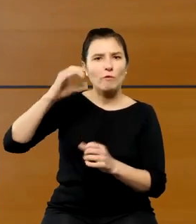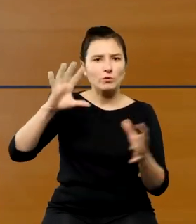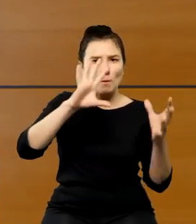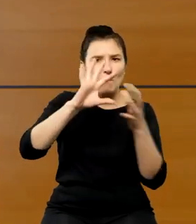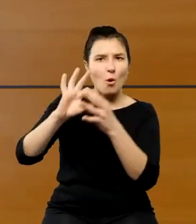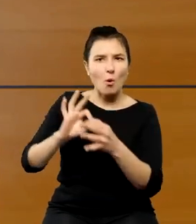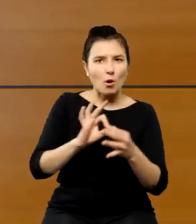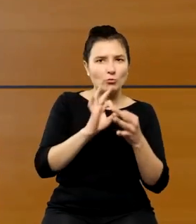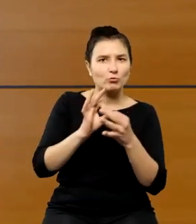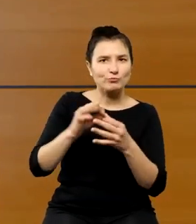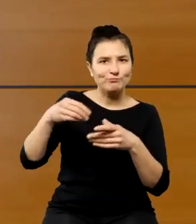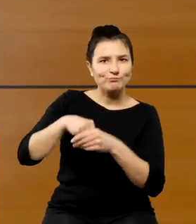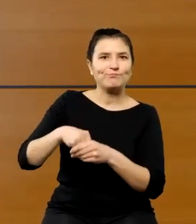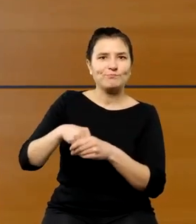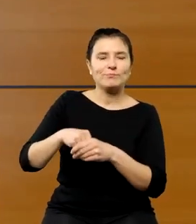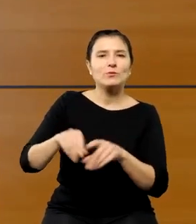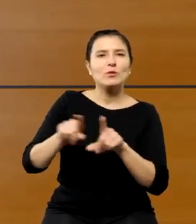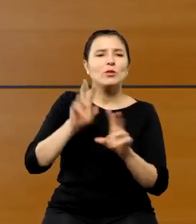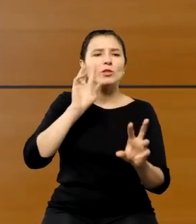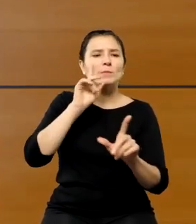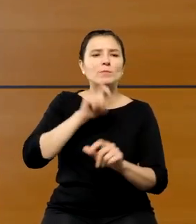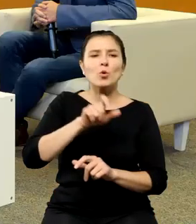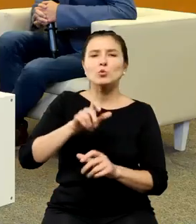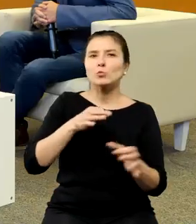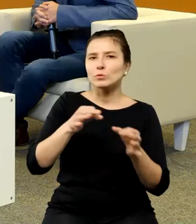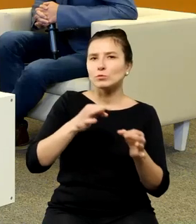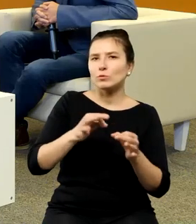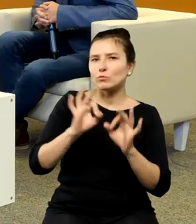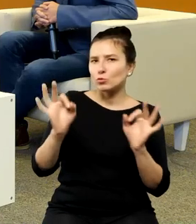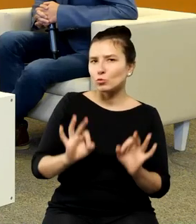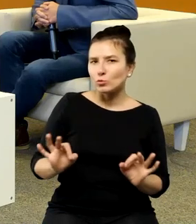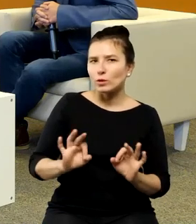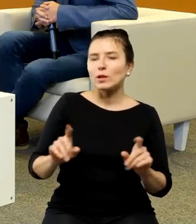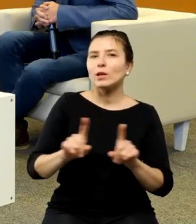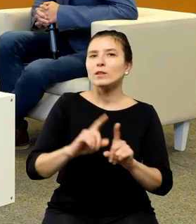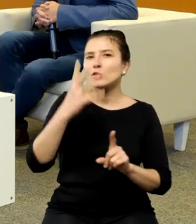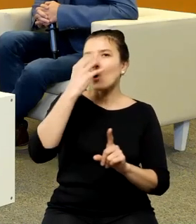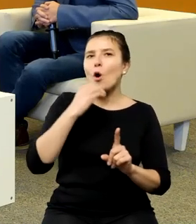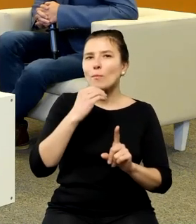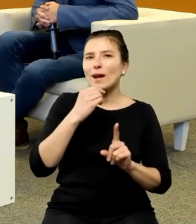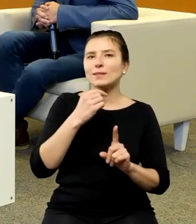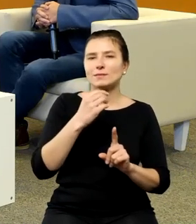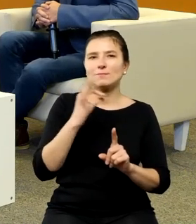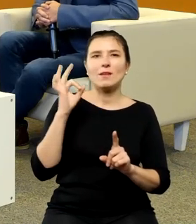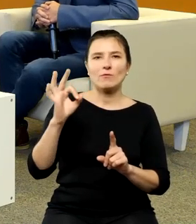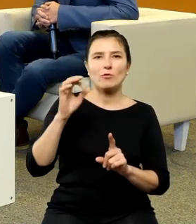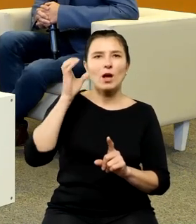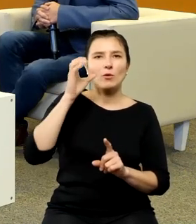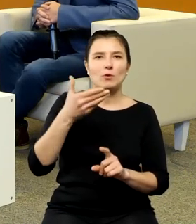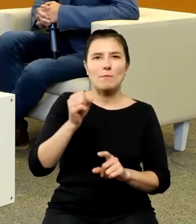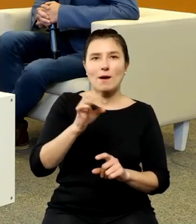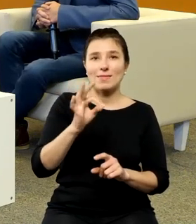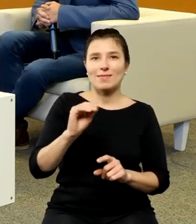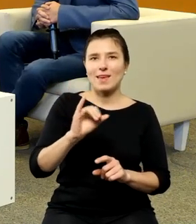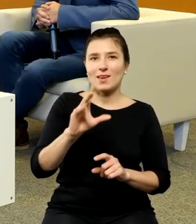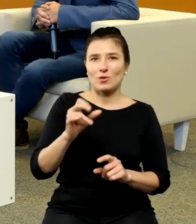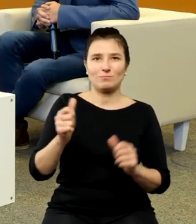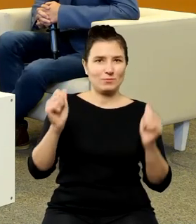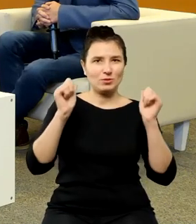też bardzo częsta interpretacja historyków sztuki tego obrazu który Matejki który wisi za nami reprodukcja która wisi za nami